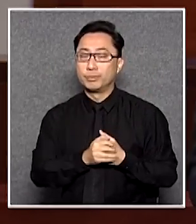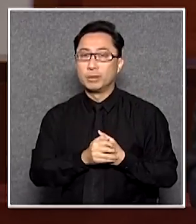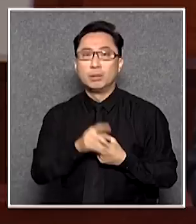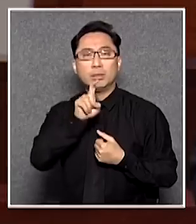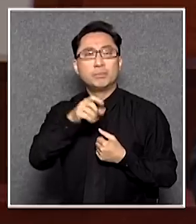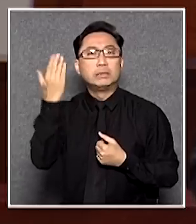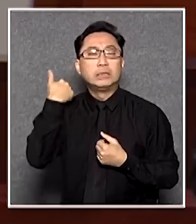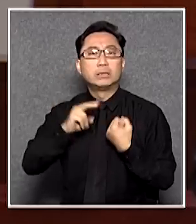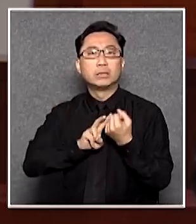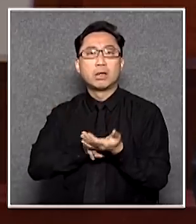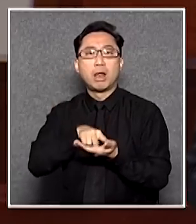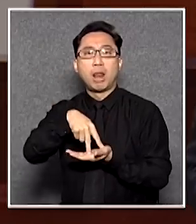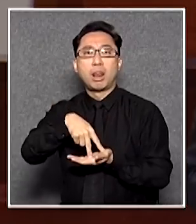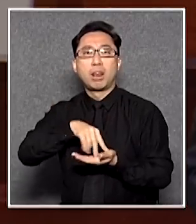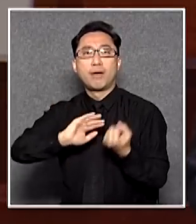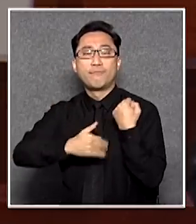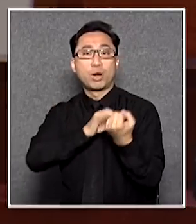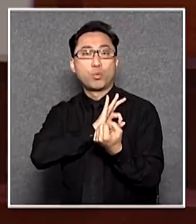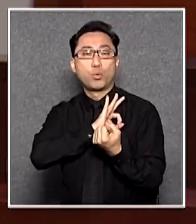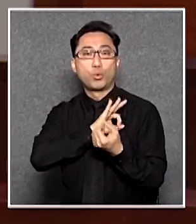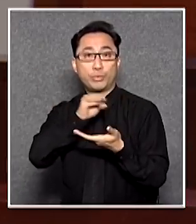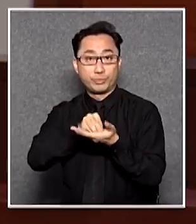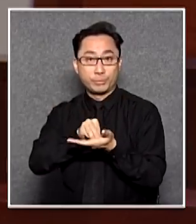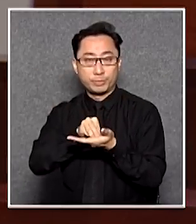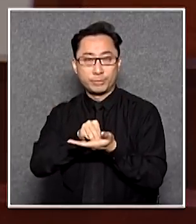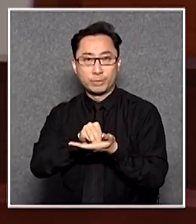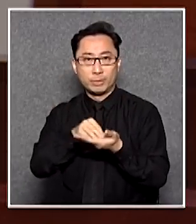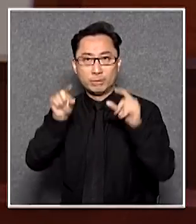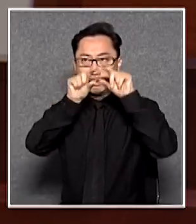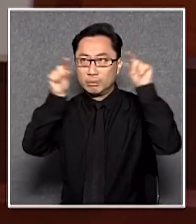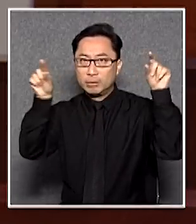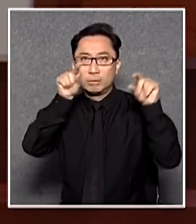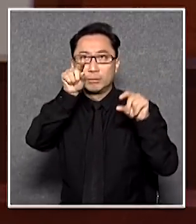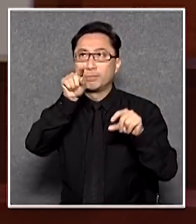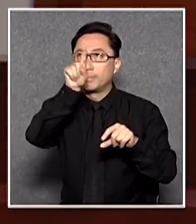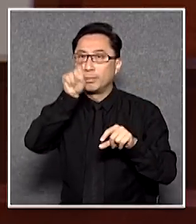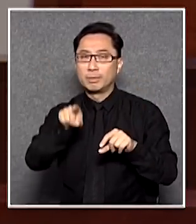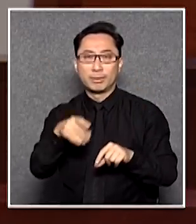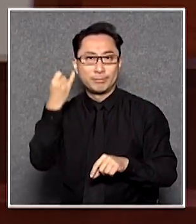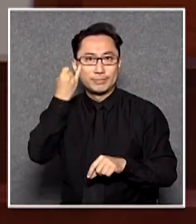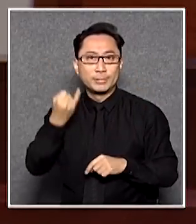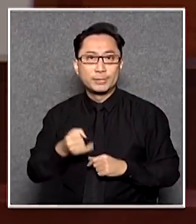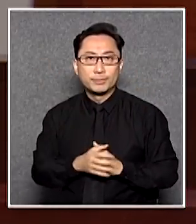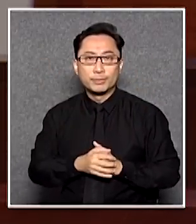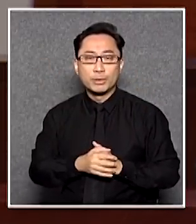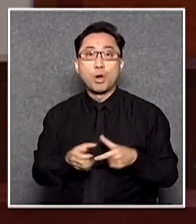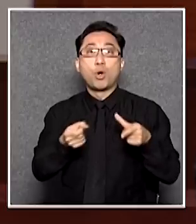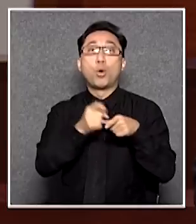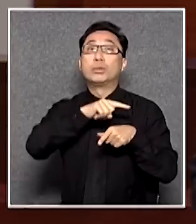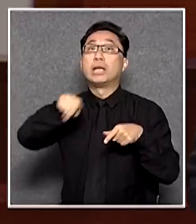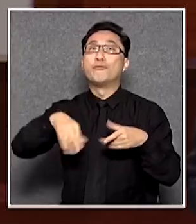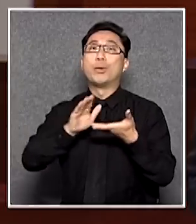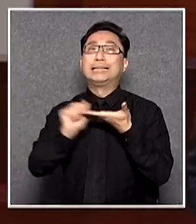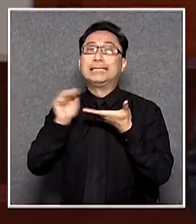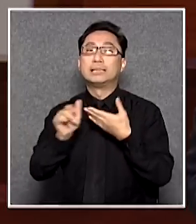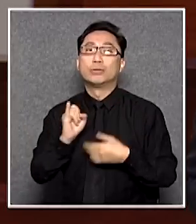時立法會制定這條法律的時候看不到這件事這麼奇怪呢可以公眾地方結證